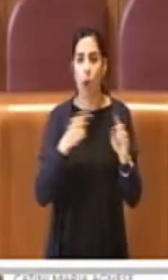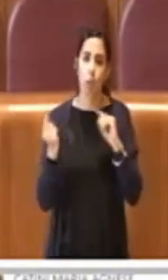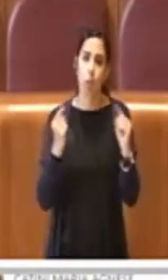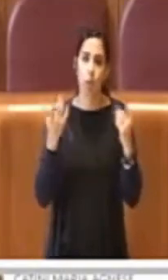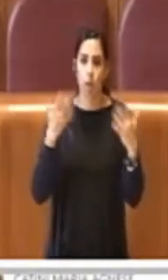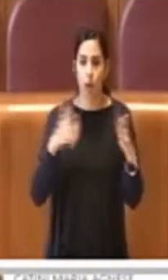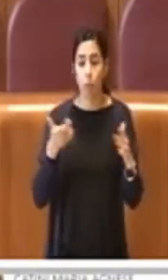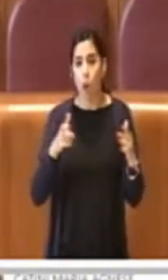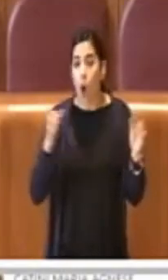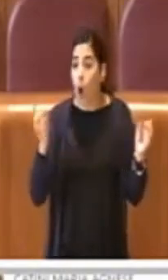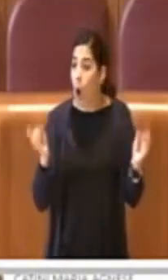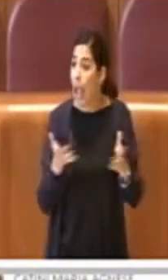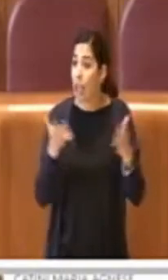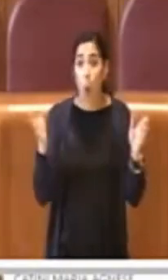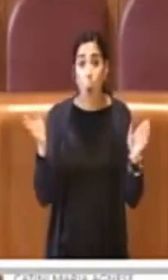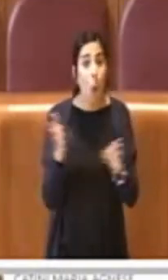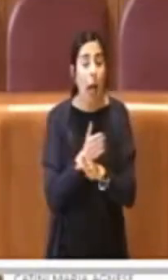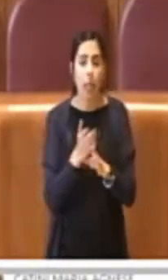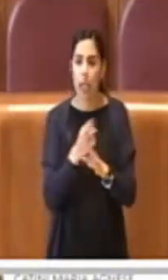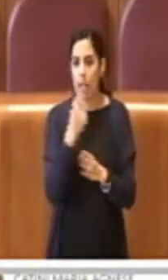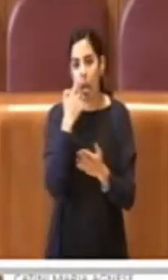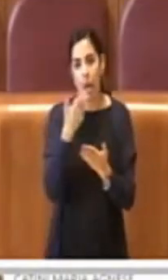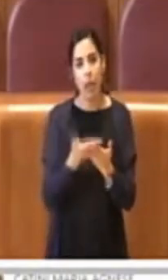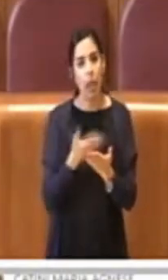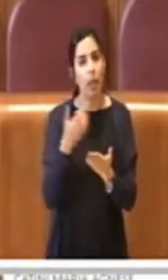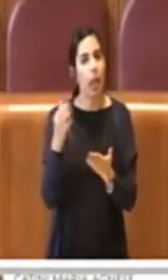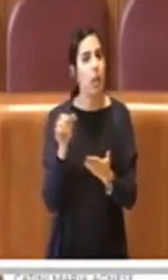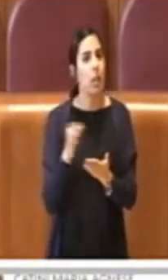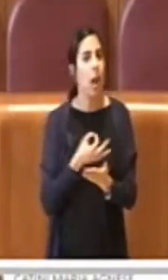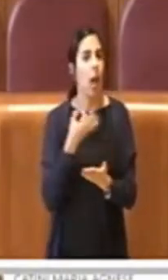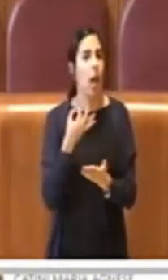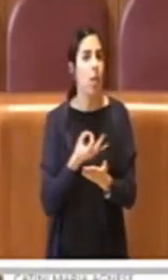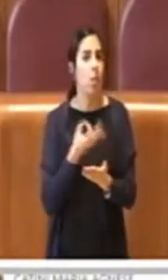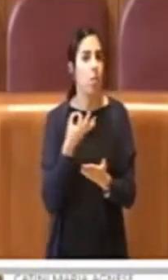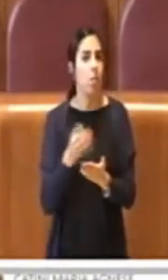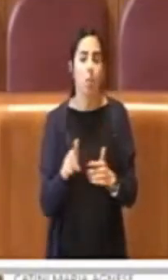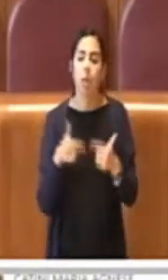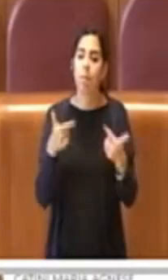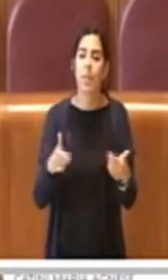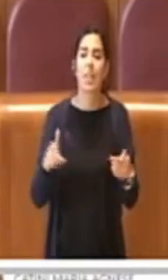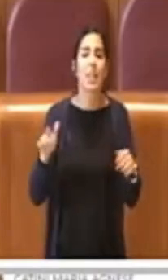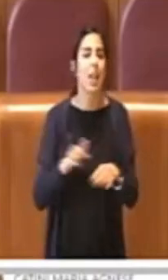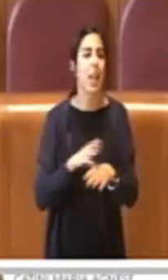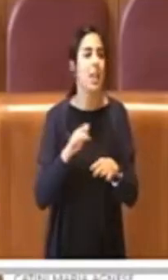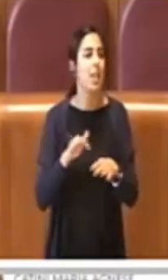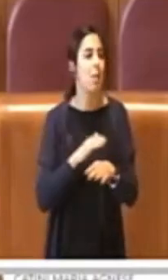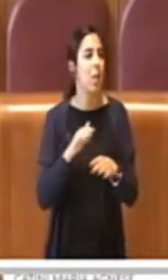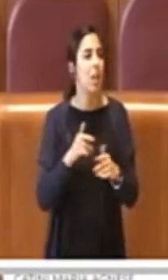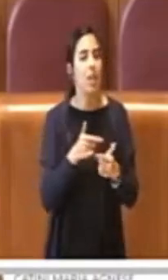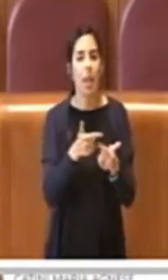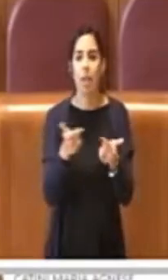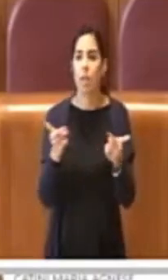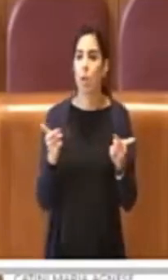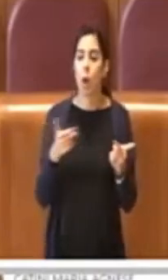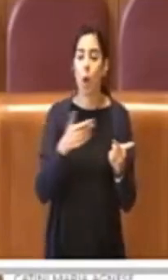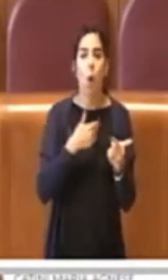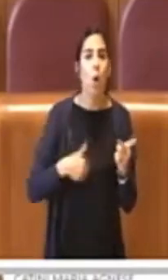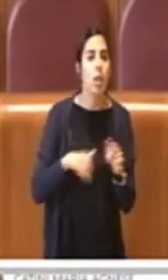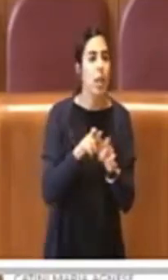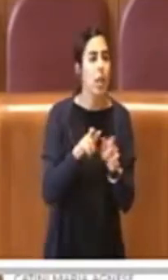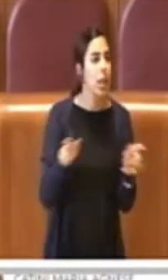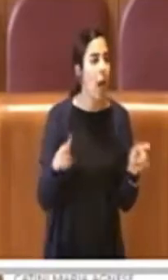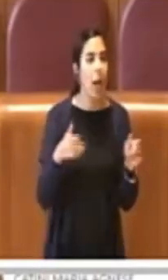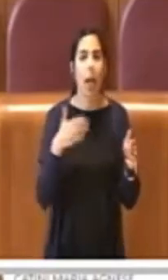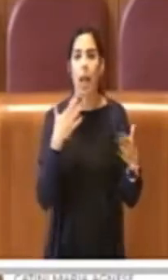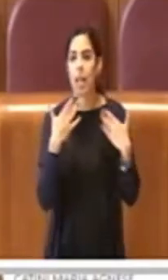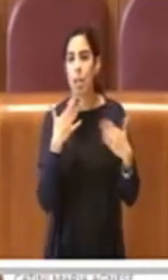occasione è assolutamente buona per sensibilizzare i consiglieri, l'Assemblea Capitolina, ma tutti i cittadini su